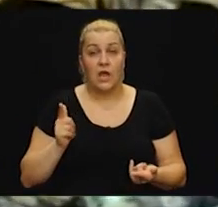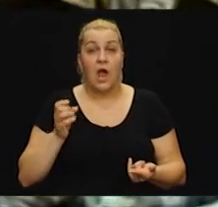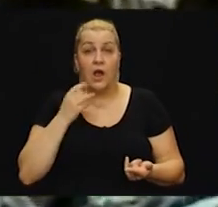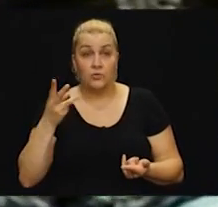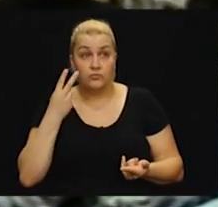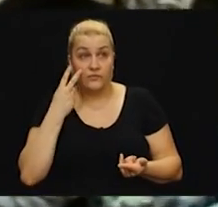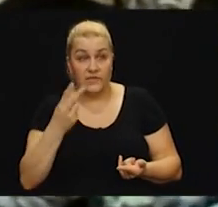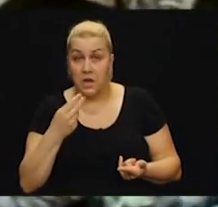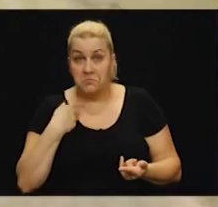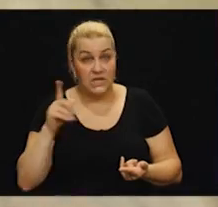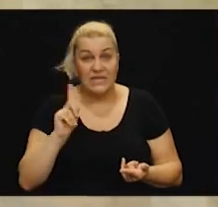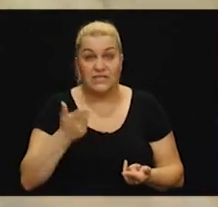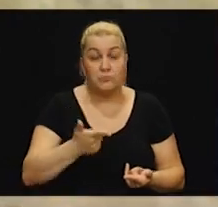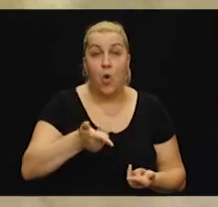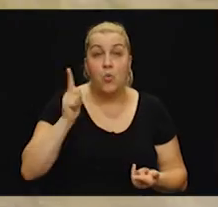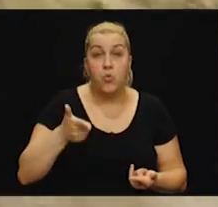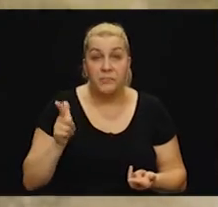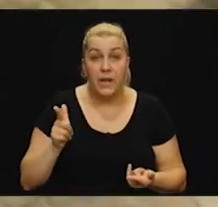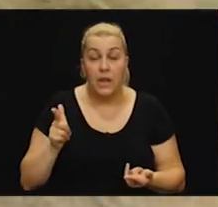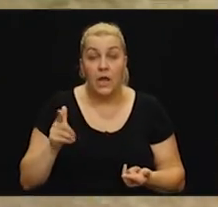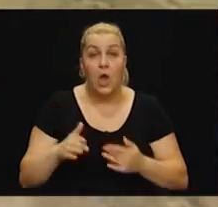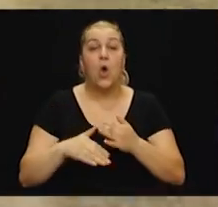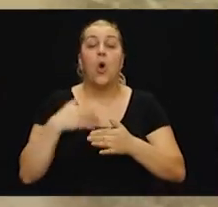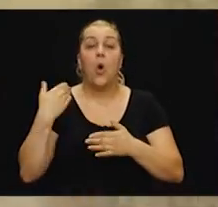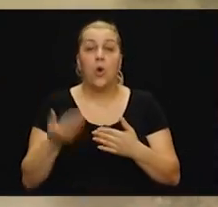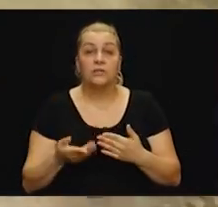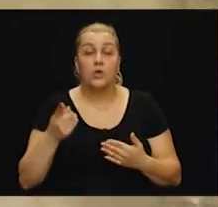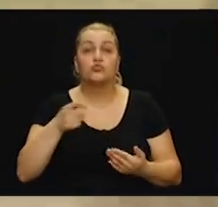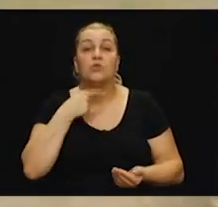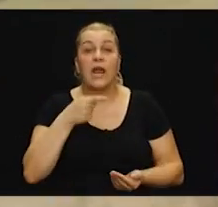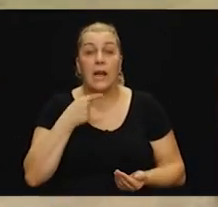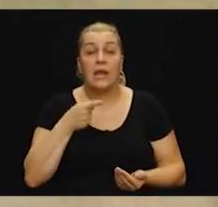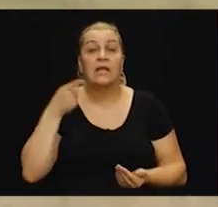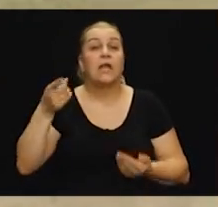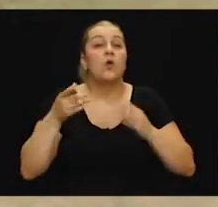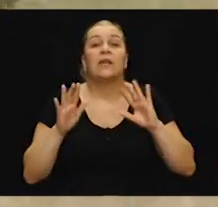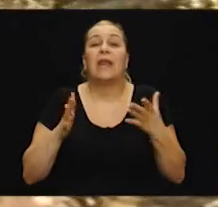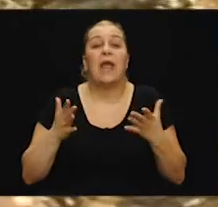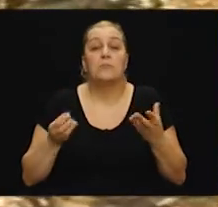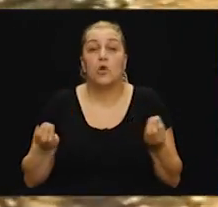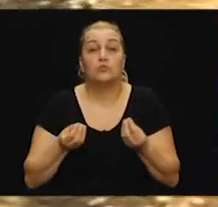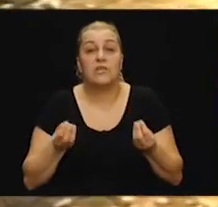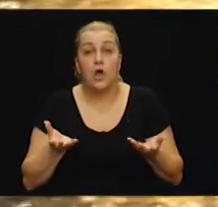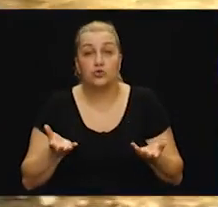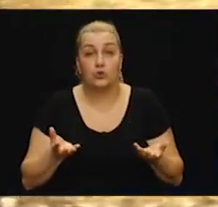Kad su videli da im to nismo napravili, onda su rekli da oni nemaju zašto